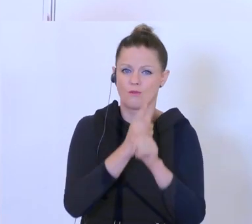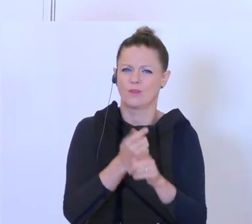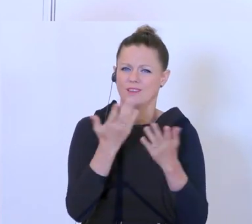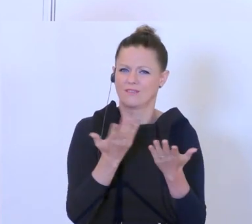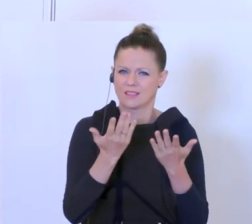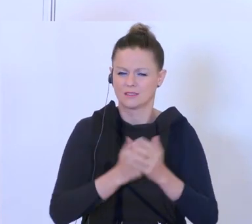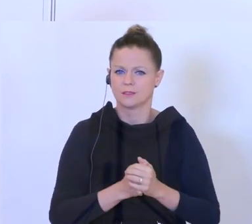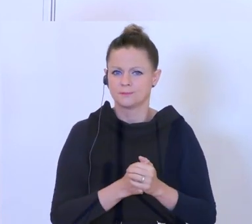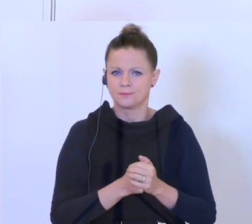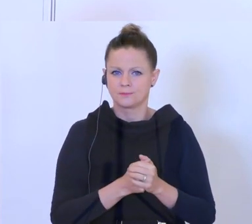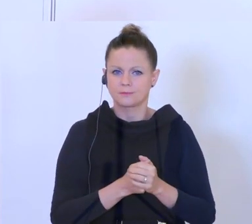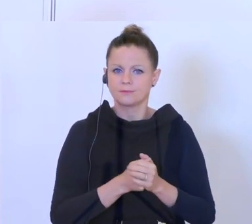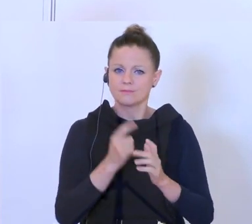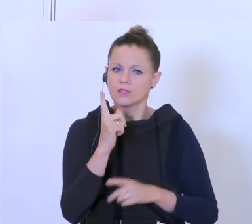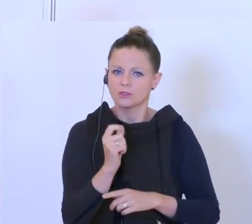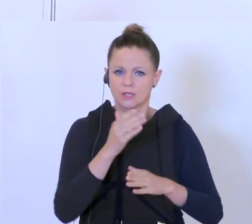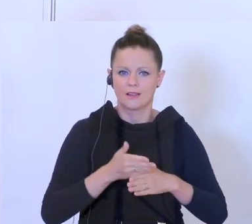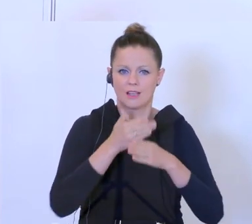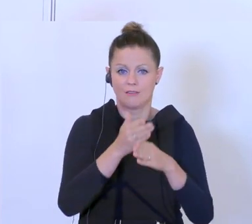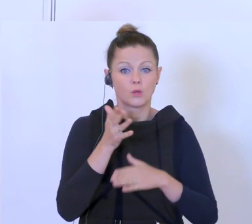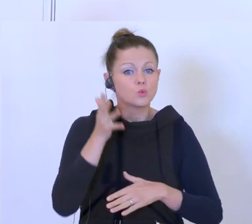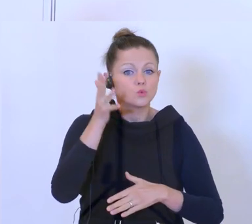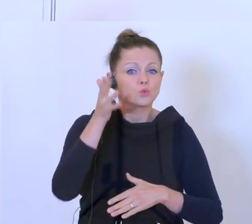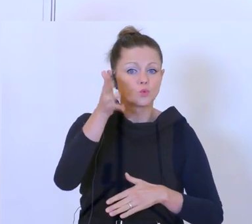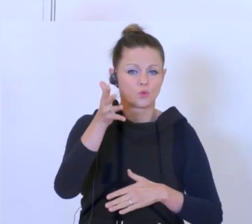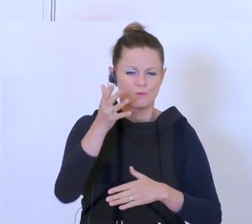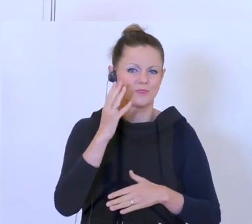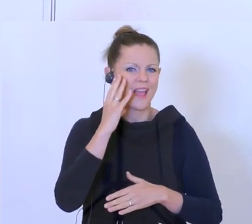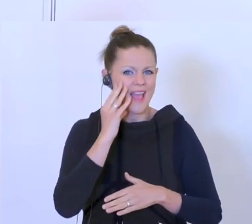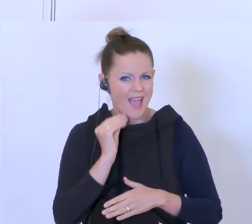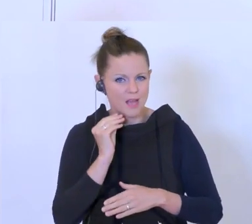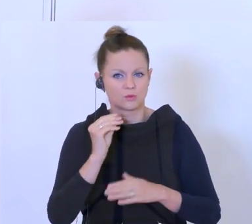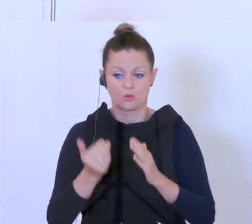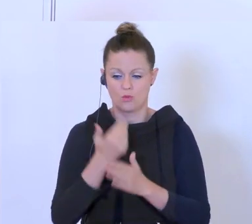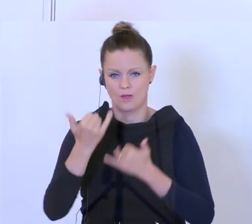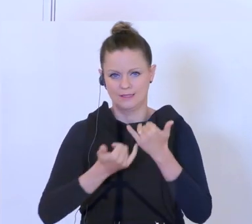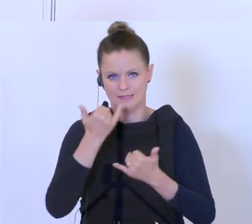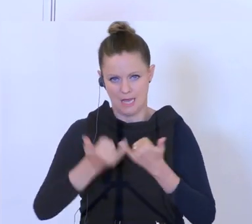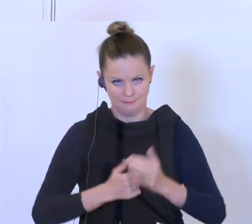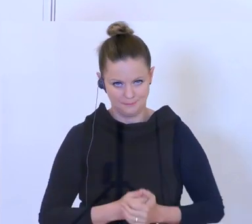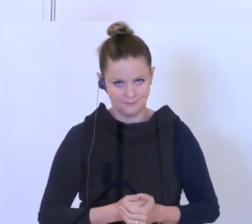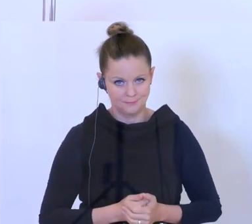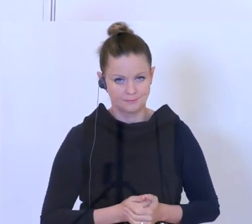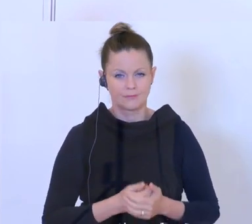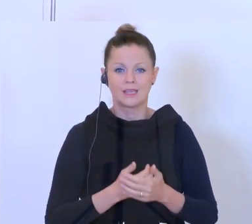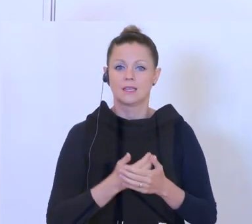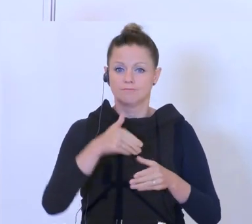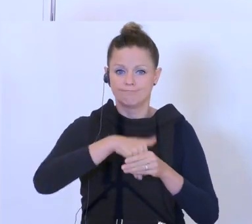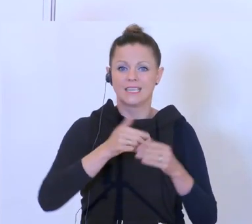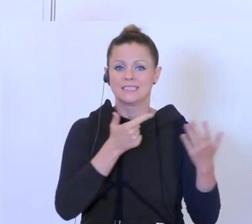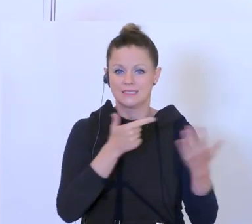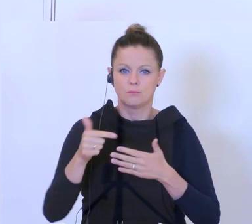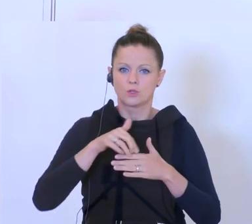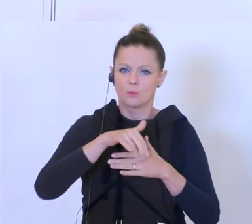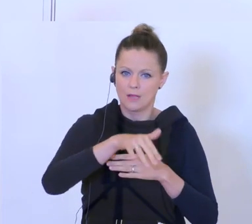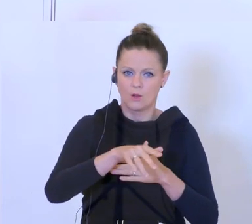wenn Sie so wollen, eine Starthilfe für die Zukunft in den Herbst und ins neue Jahr hinein. Also 700 Millionen in